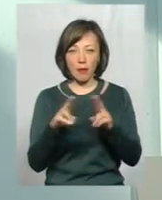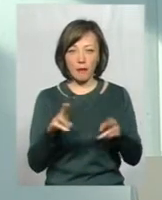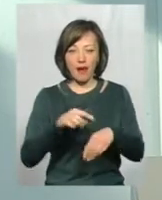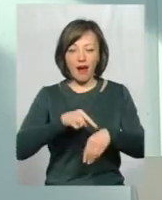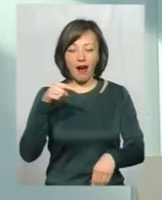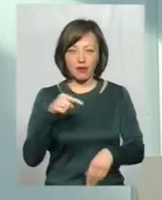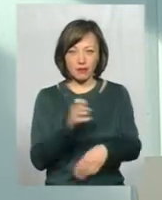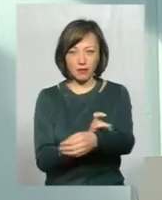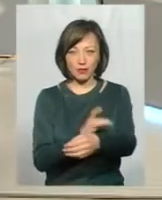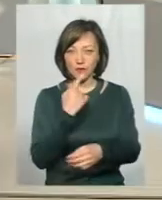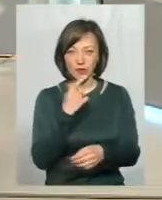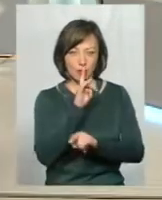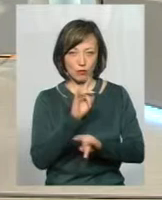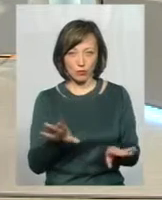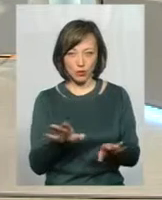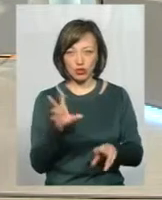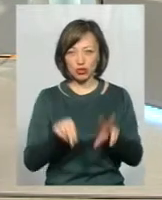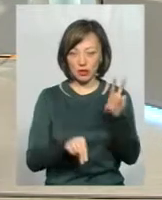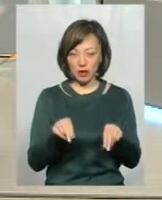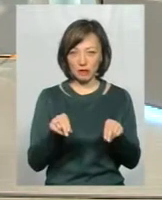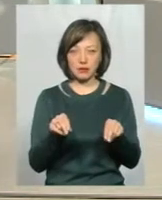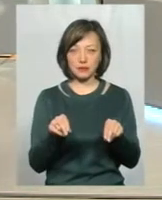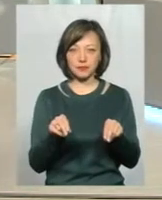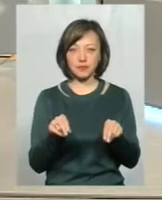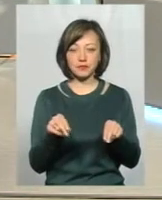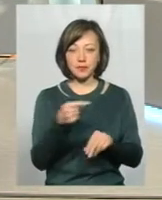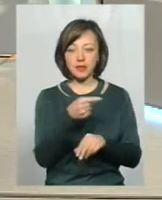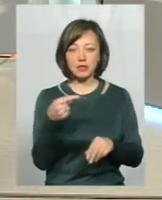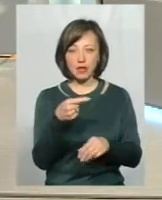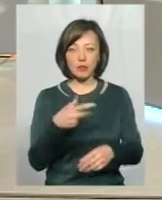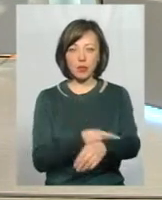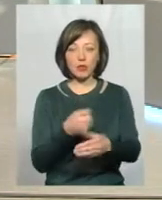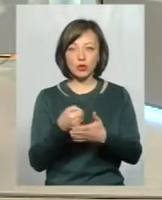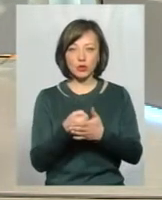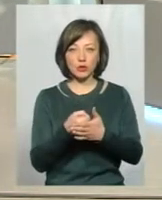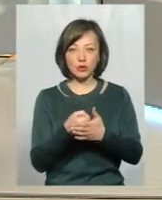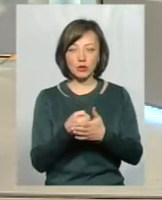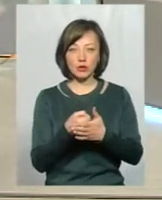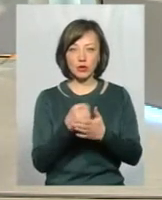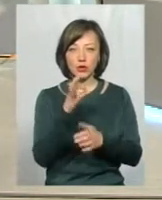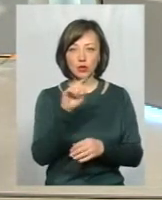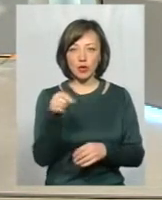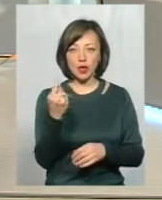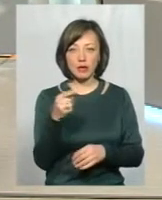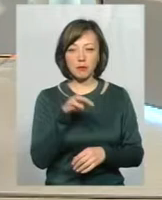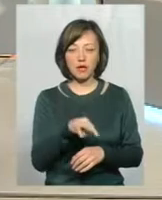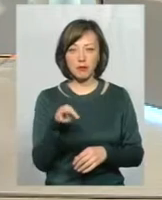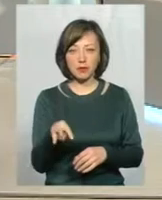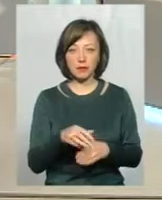положительной проби у нього не буде. Це считається, отрицательна проба – це до 0,1 мм.